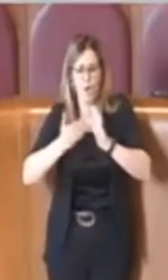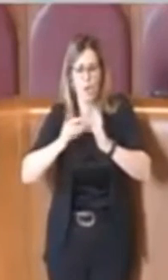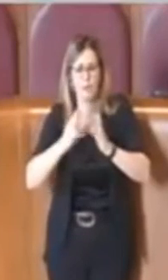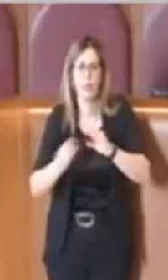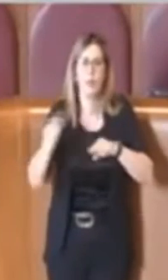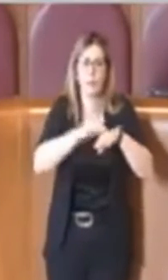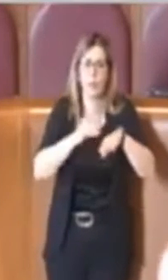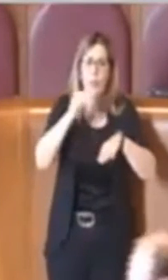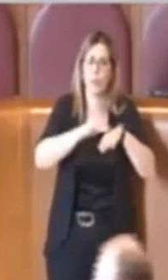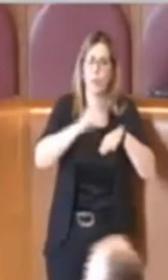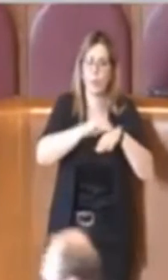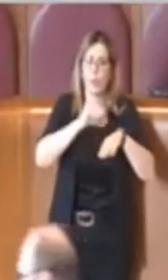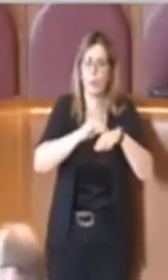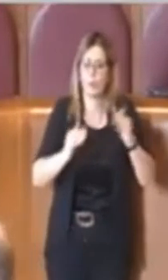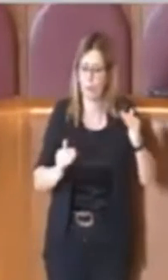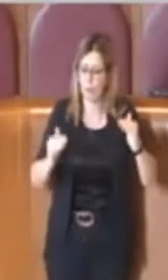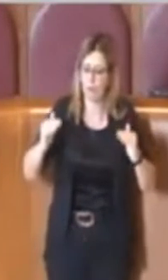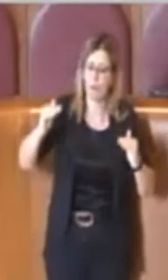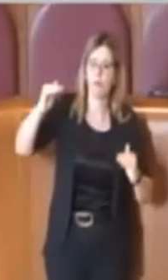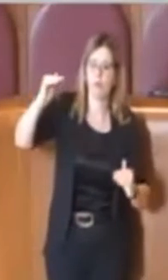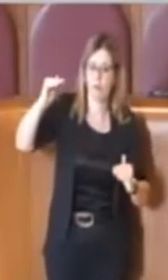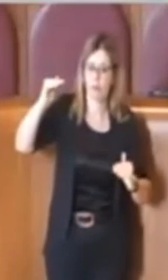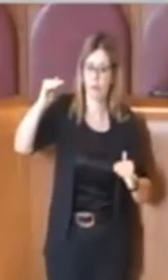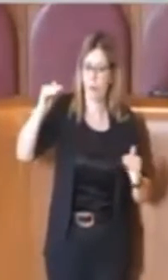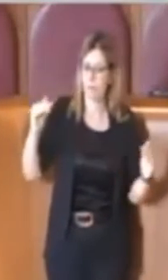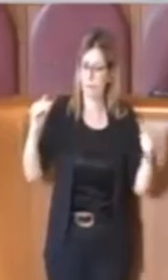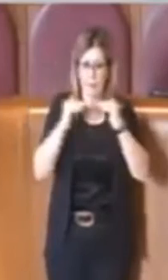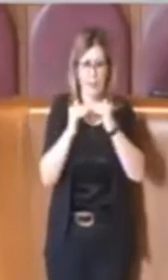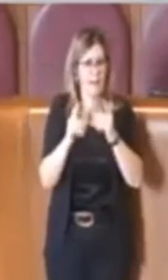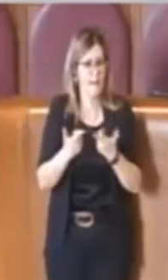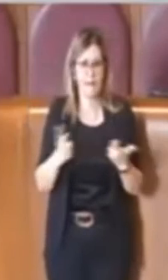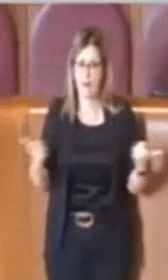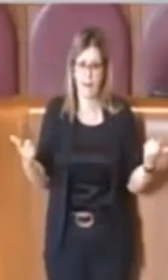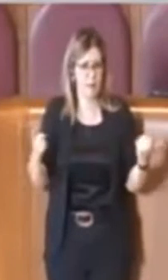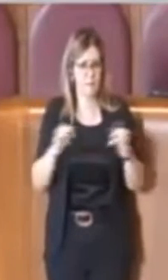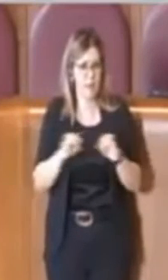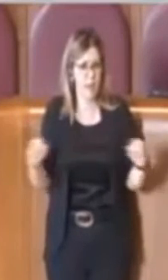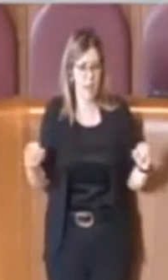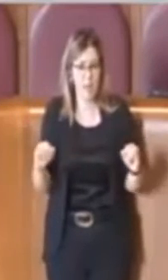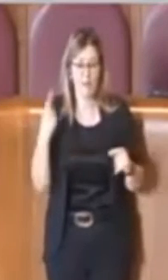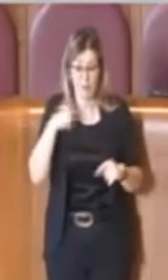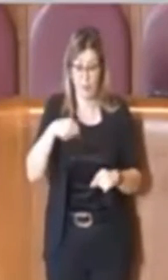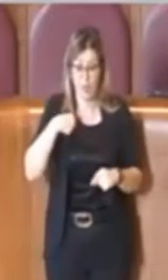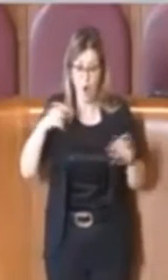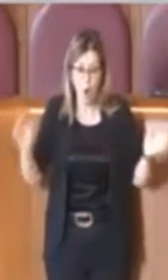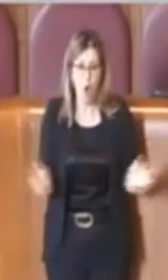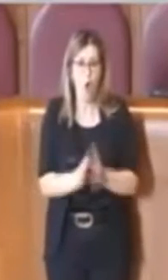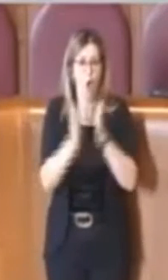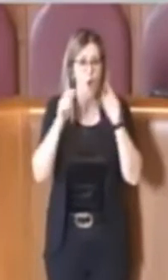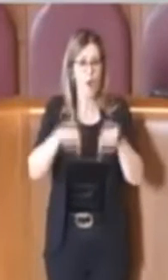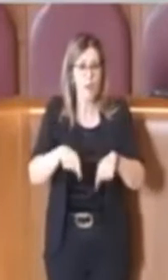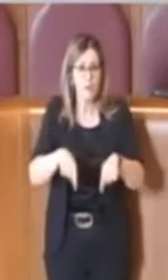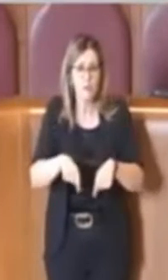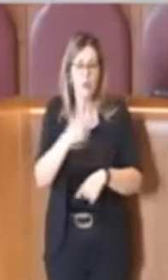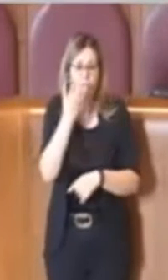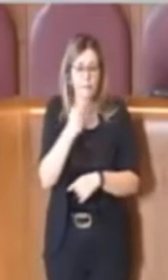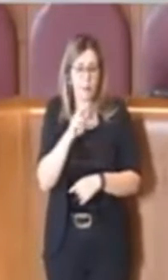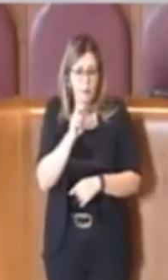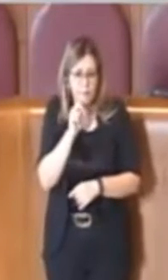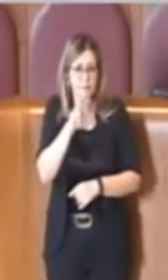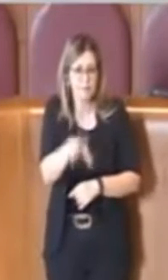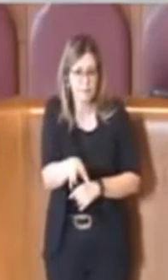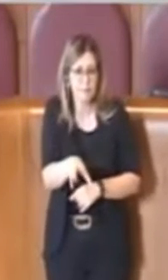questo dato che voglio far emergere qui in questa aula è